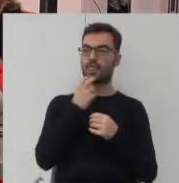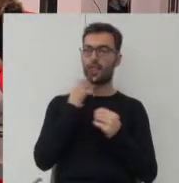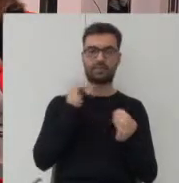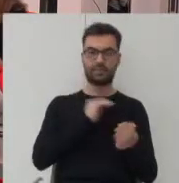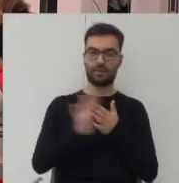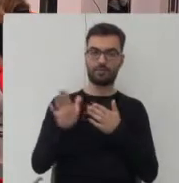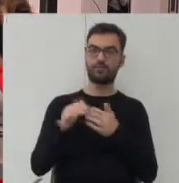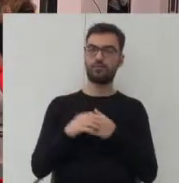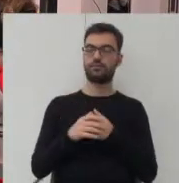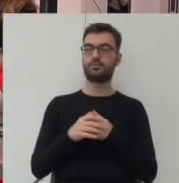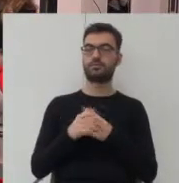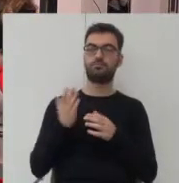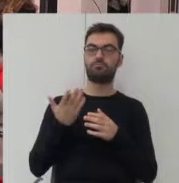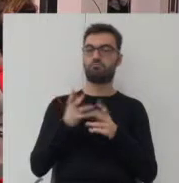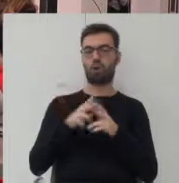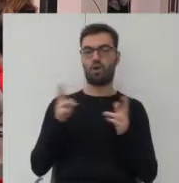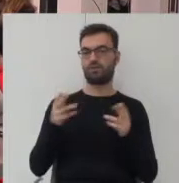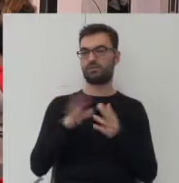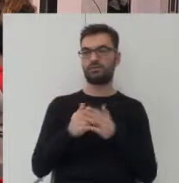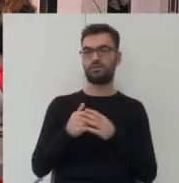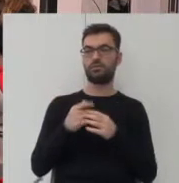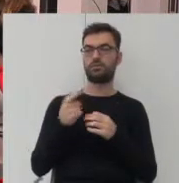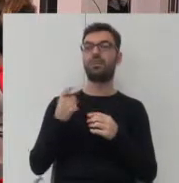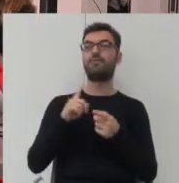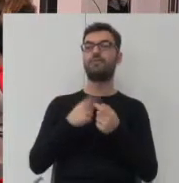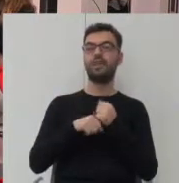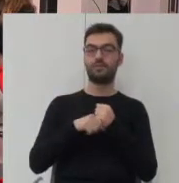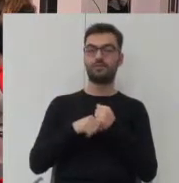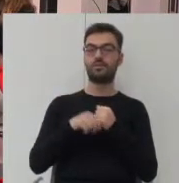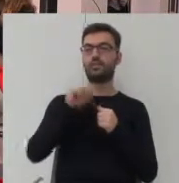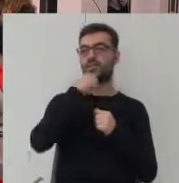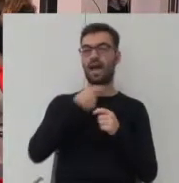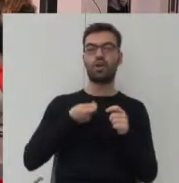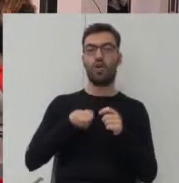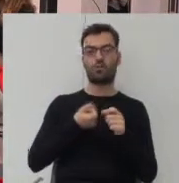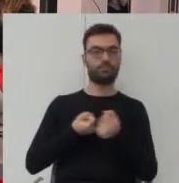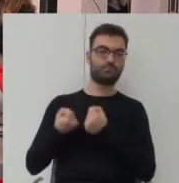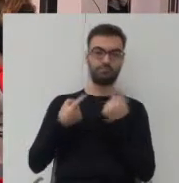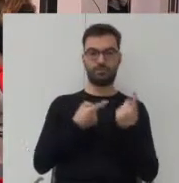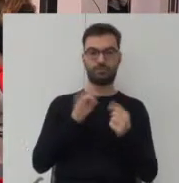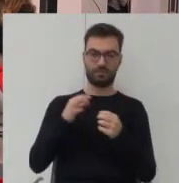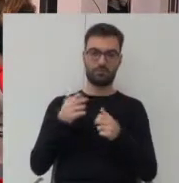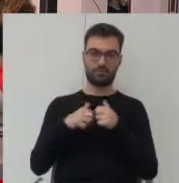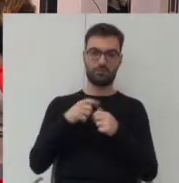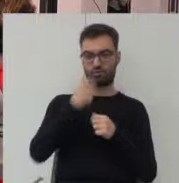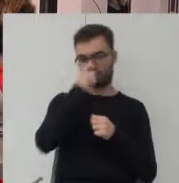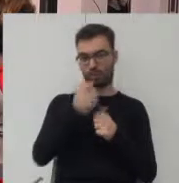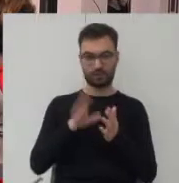darmo, przez jakiś czas na przykład za pozbycie się koplów, starych koplów. To co mamy problem dzisiaj ze smogiem.